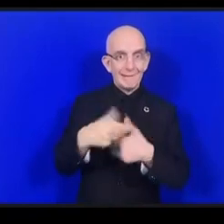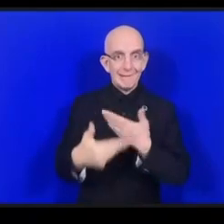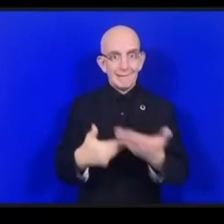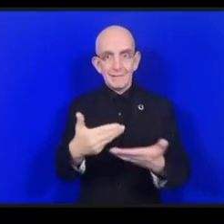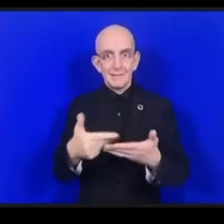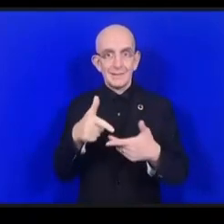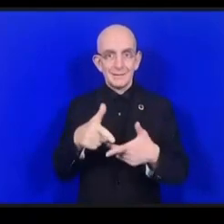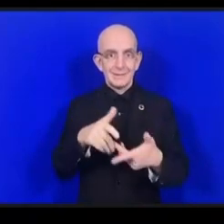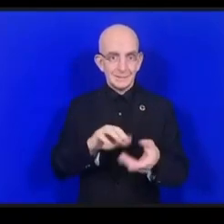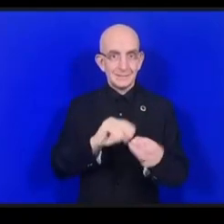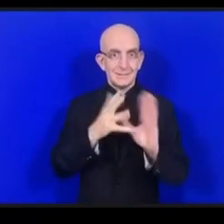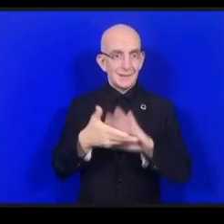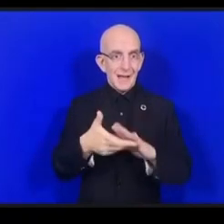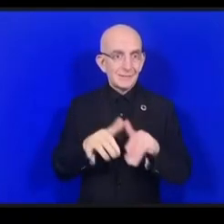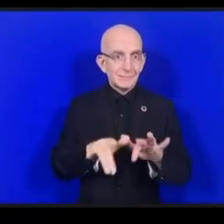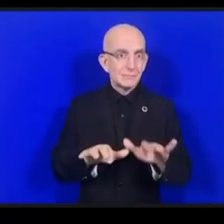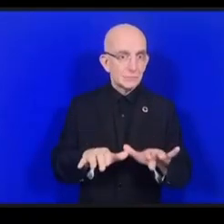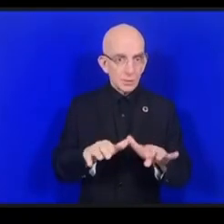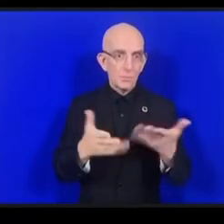مشكلات